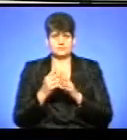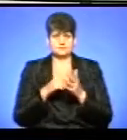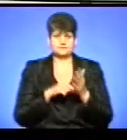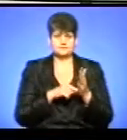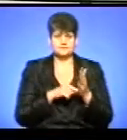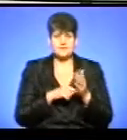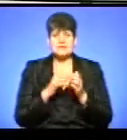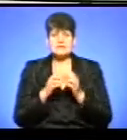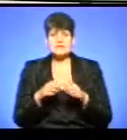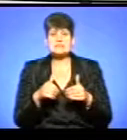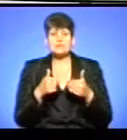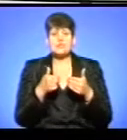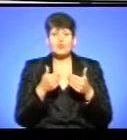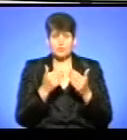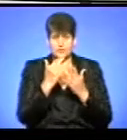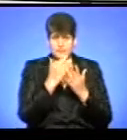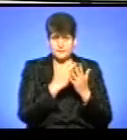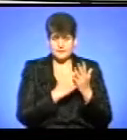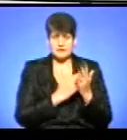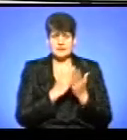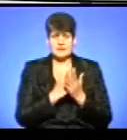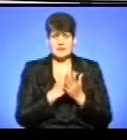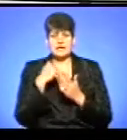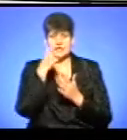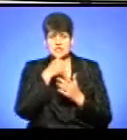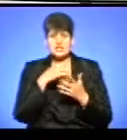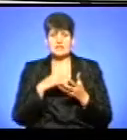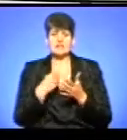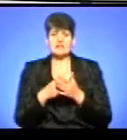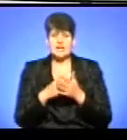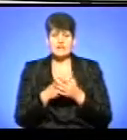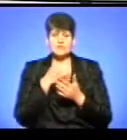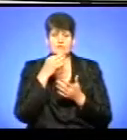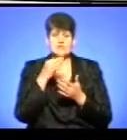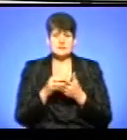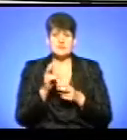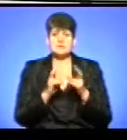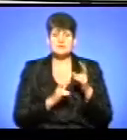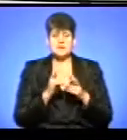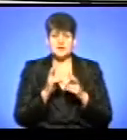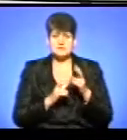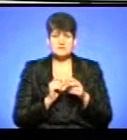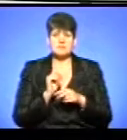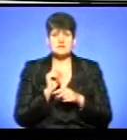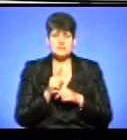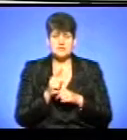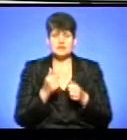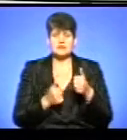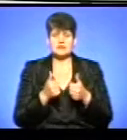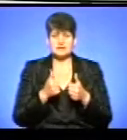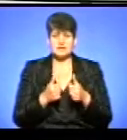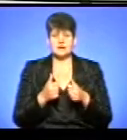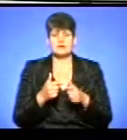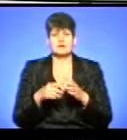Серед запропонованих індикаторів – оприлюднення річних фінансових звітів комунального підприємства, призначення керівника на конкурсних